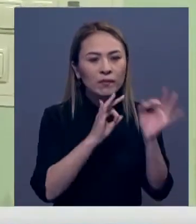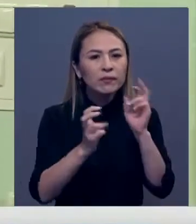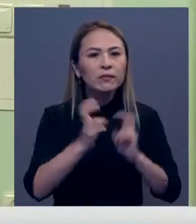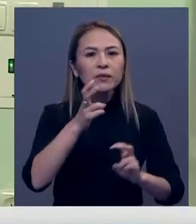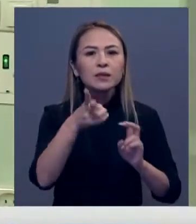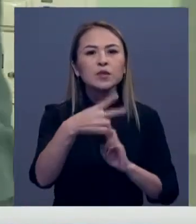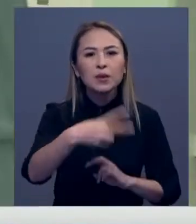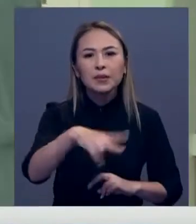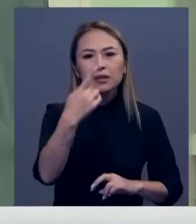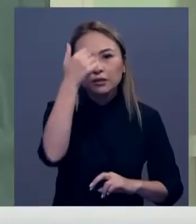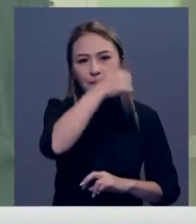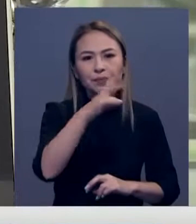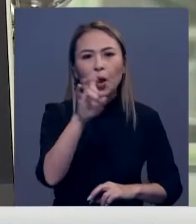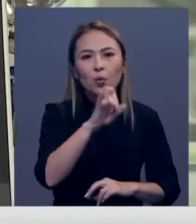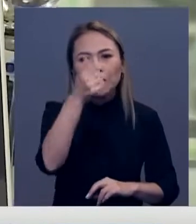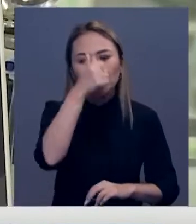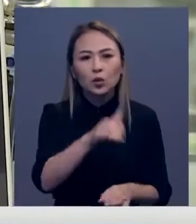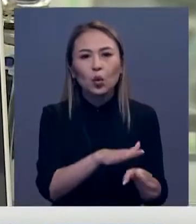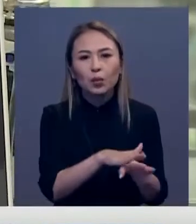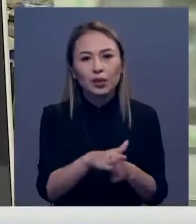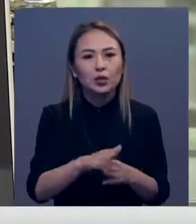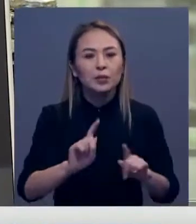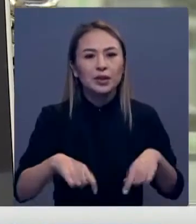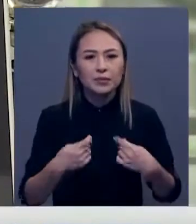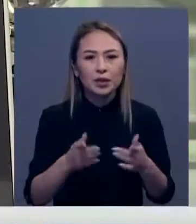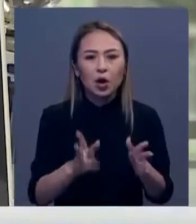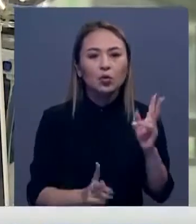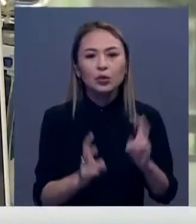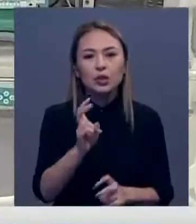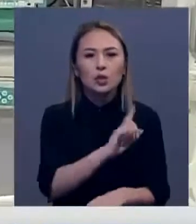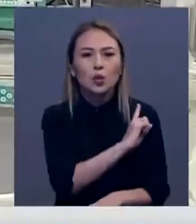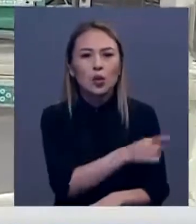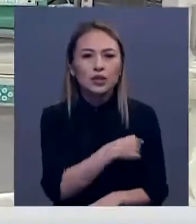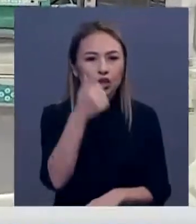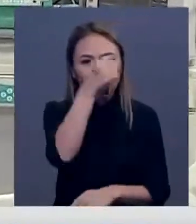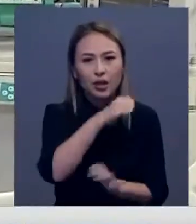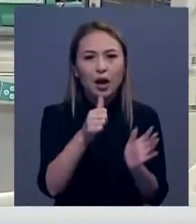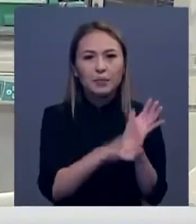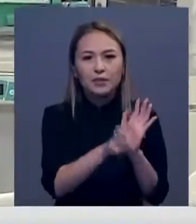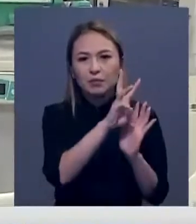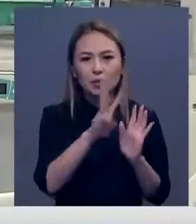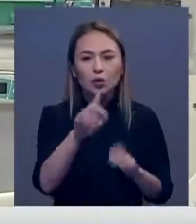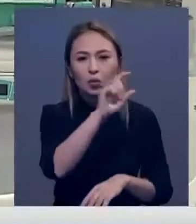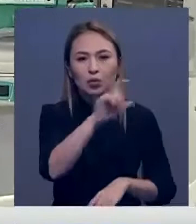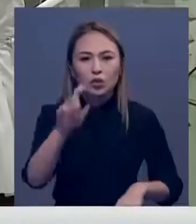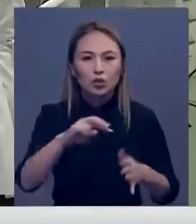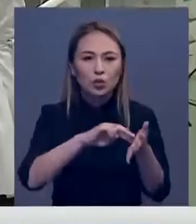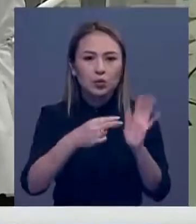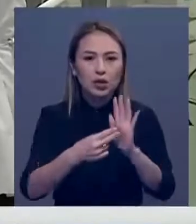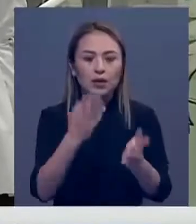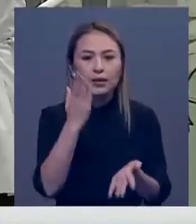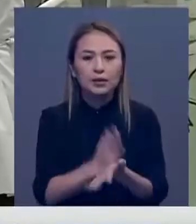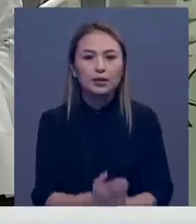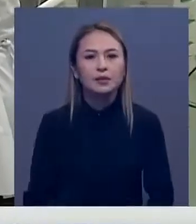зауыты 2021 жылы науырзайында толық пайдалануға берілмек. Өндірістің қуаты жылына 60 миллион доза дем